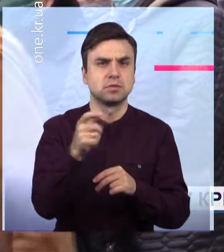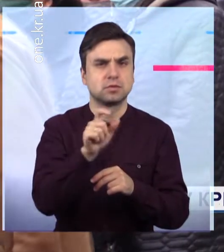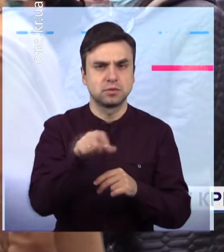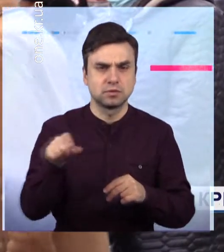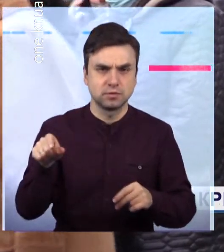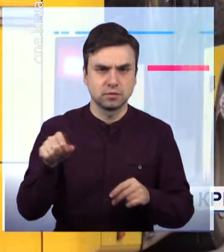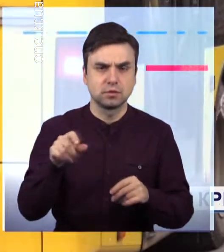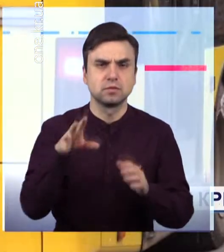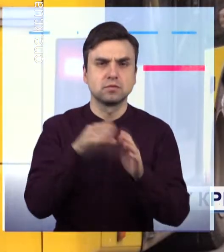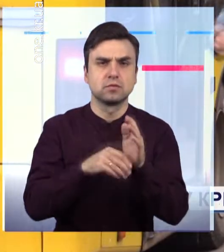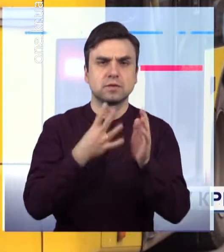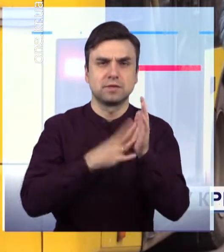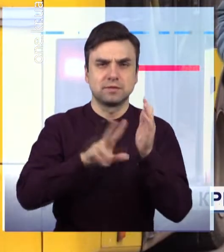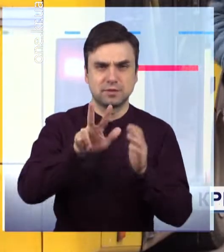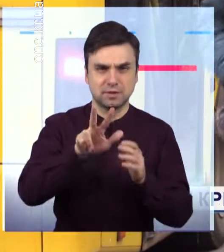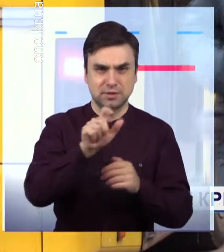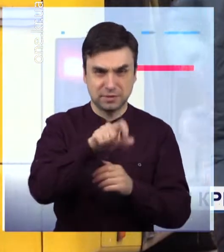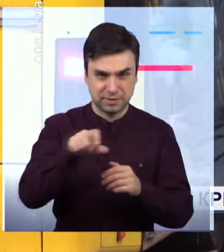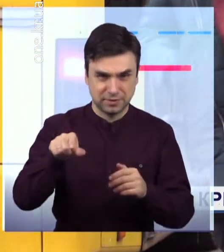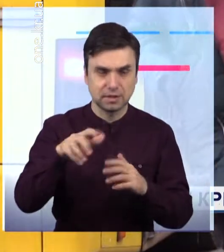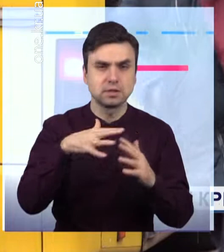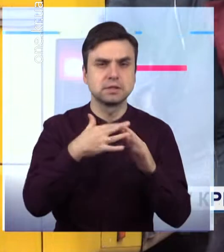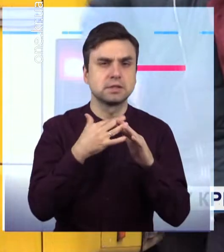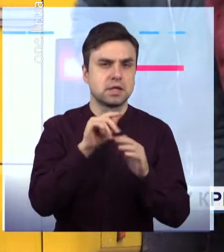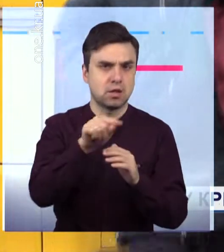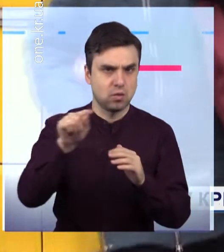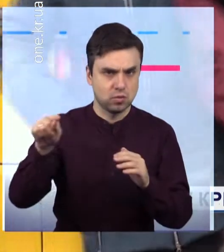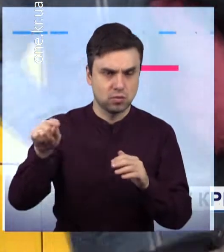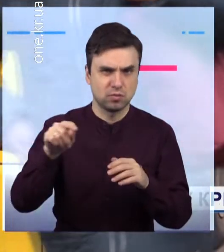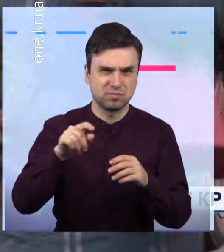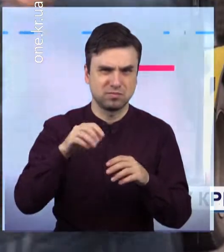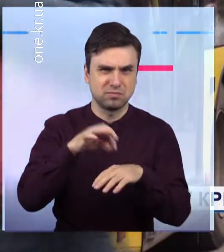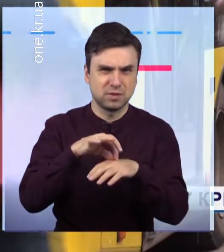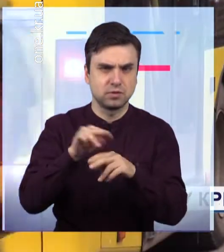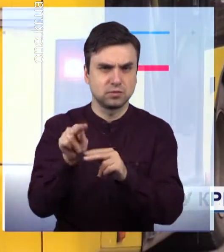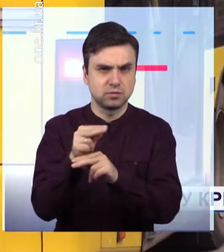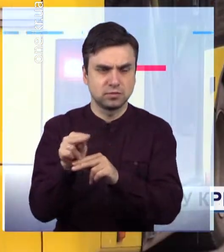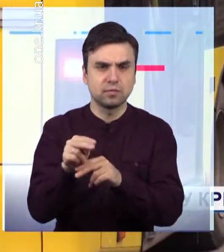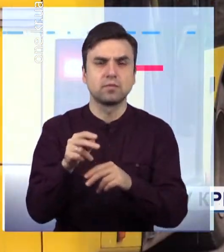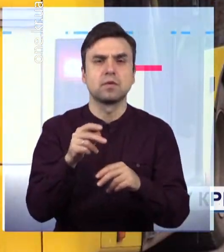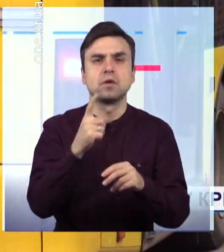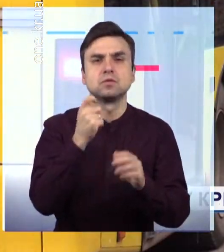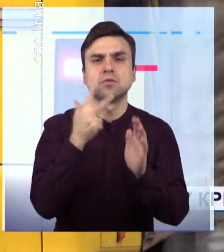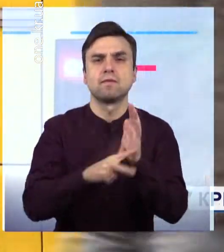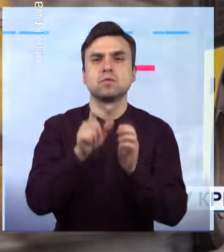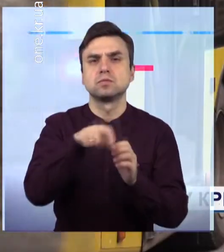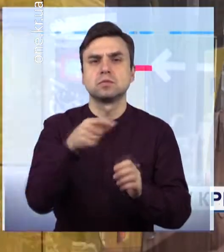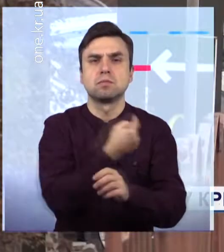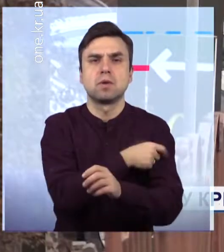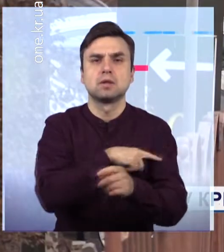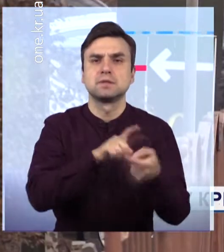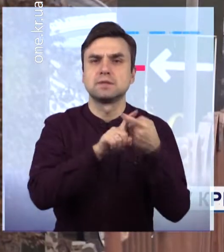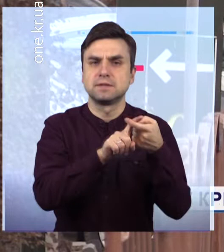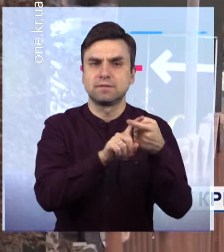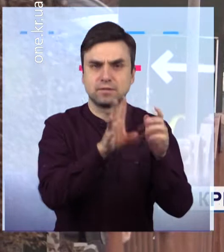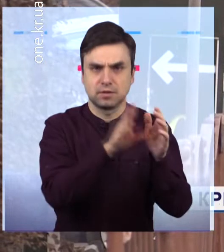особи не мешкають у нашому місті В інфекційці перебуває 180 пацієнтів Зі встановленим діагнозом коронавірус